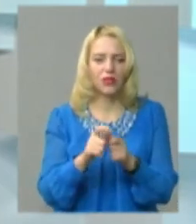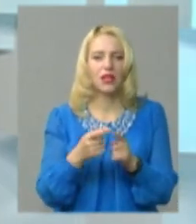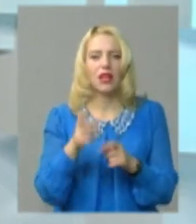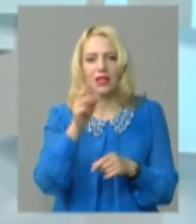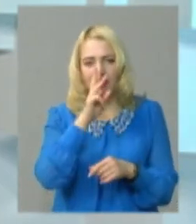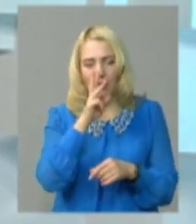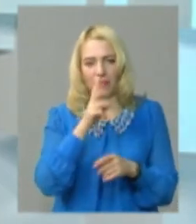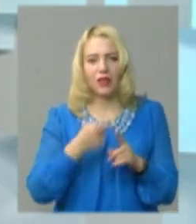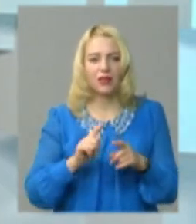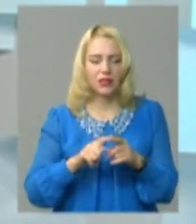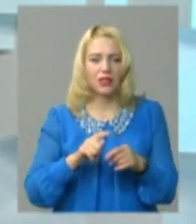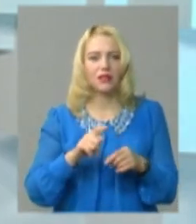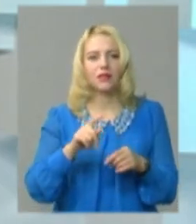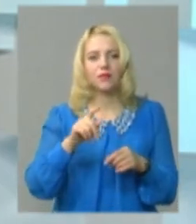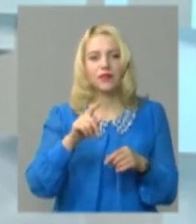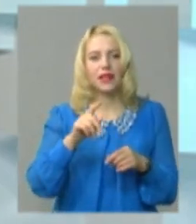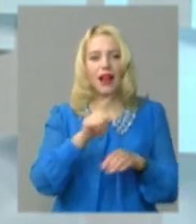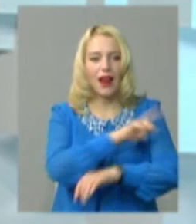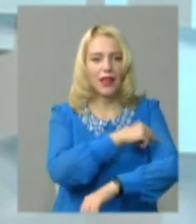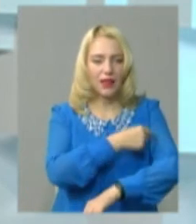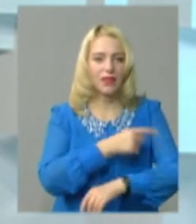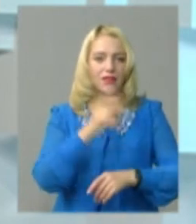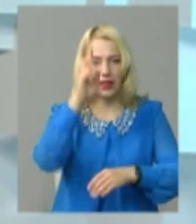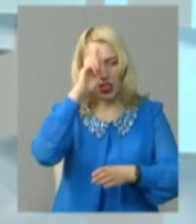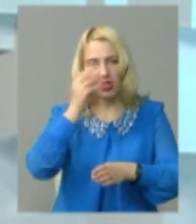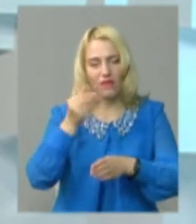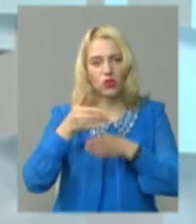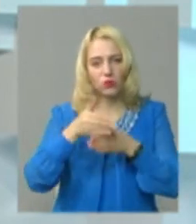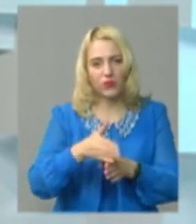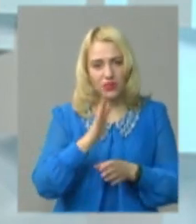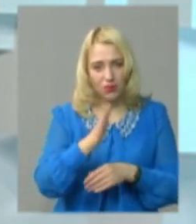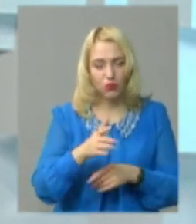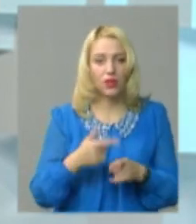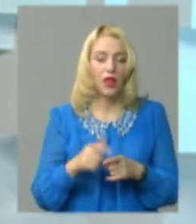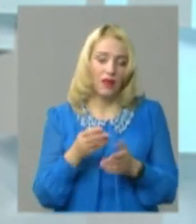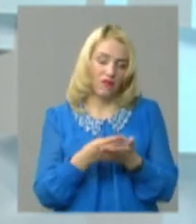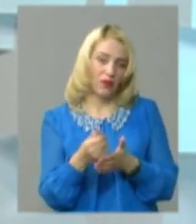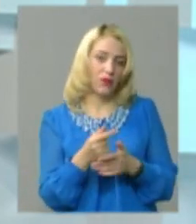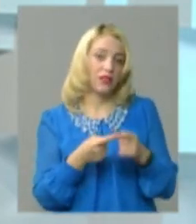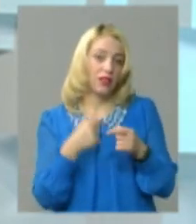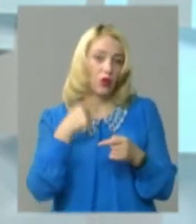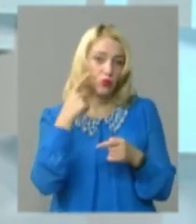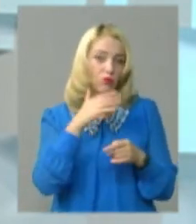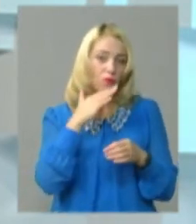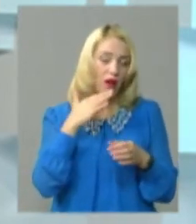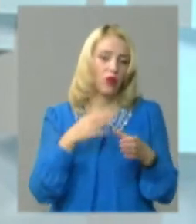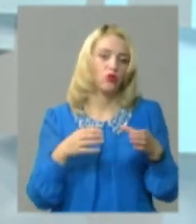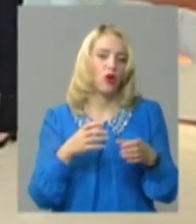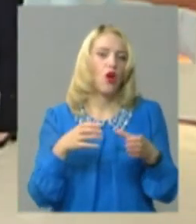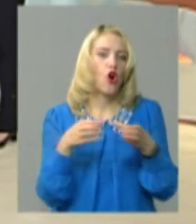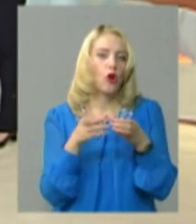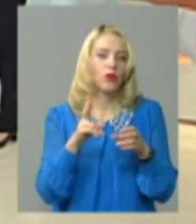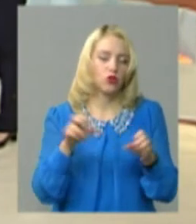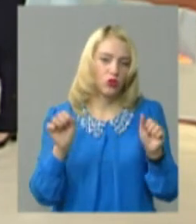заробітна плата лікарів, вона йде по державній, як то кажуть, субвенції, так, виплатах. І я думаю, що багато громад, які